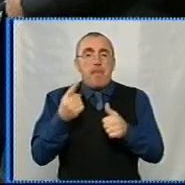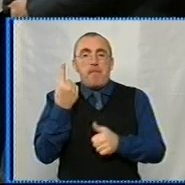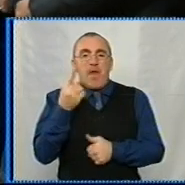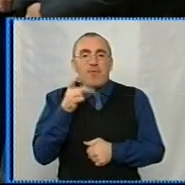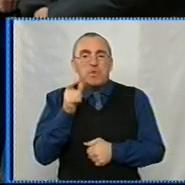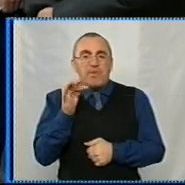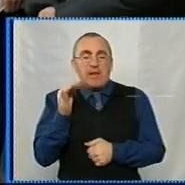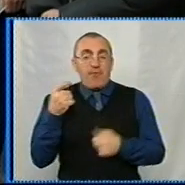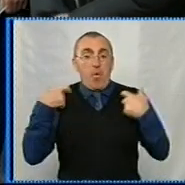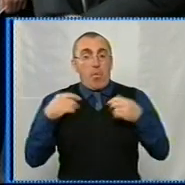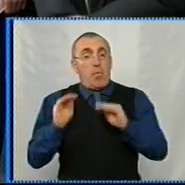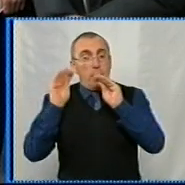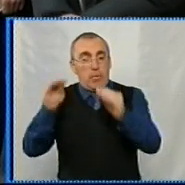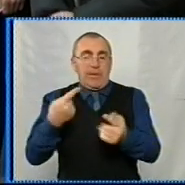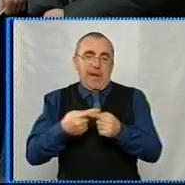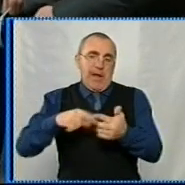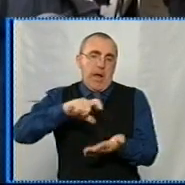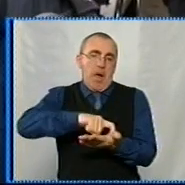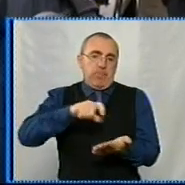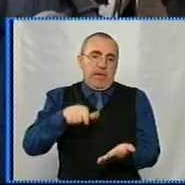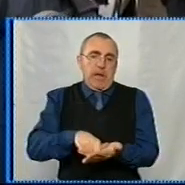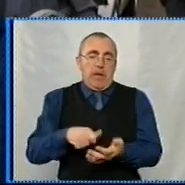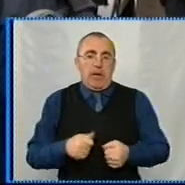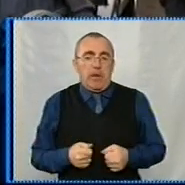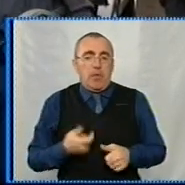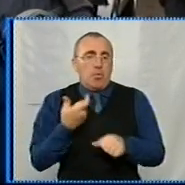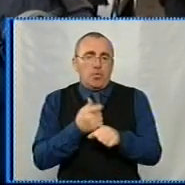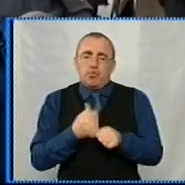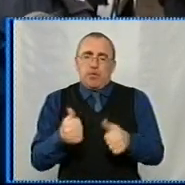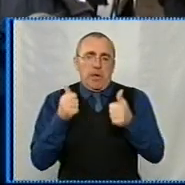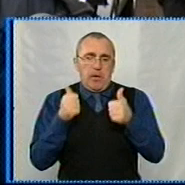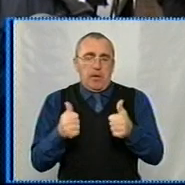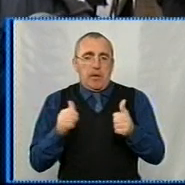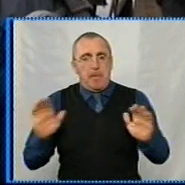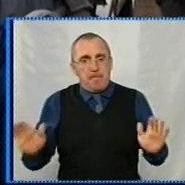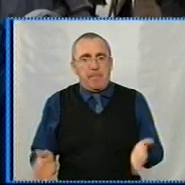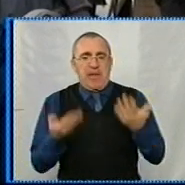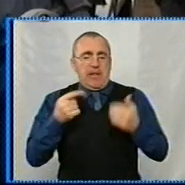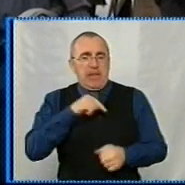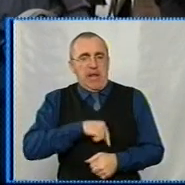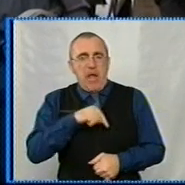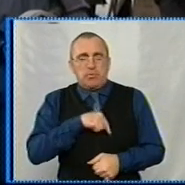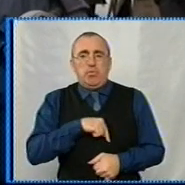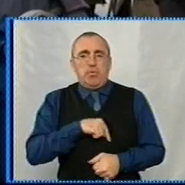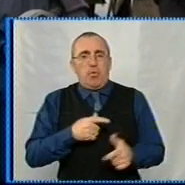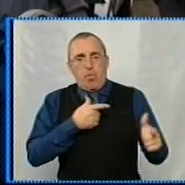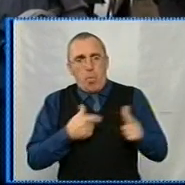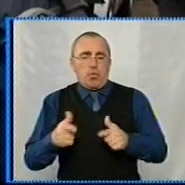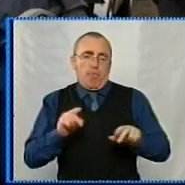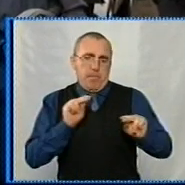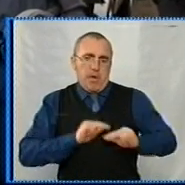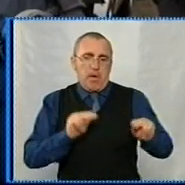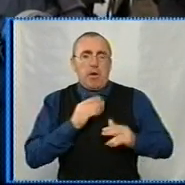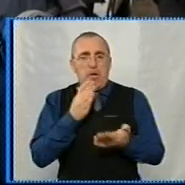для двох офіцерів облаштували такий кабінет. З дуже гарним піднятим настроєм, готові працювати,